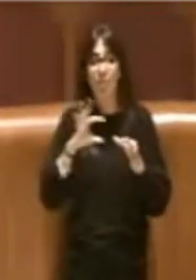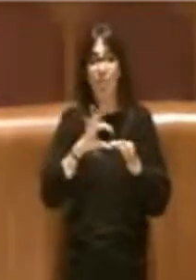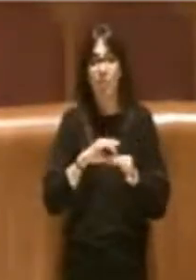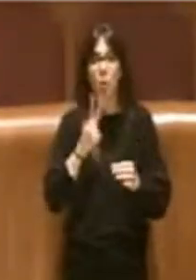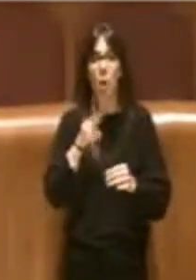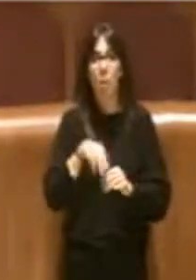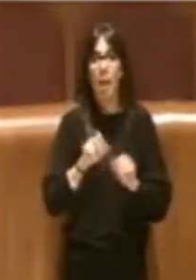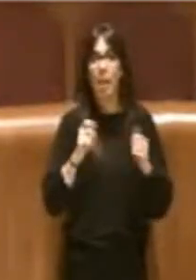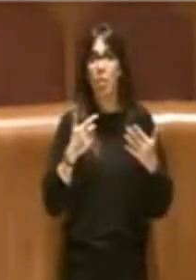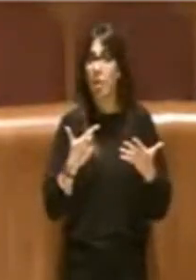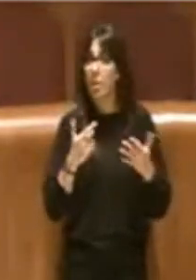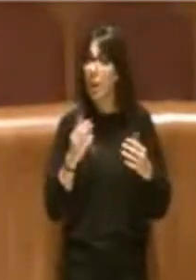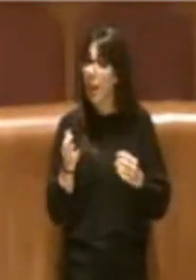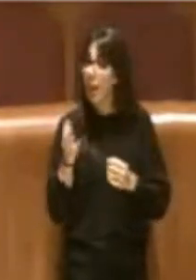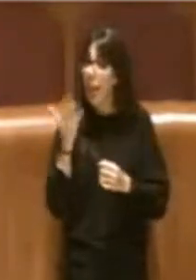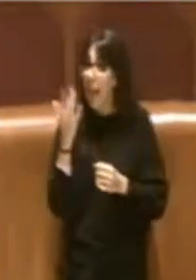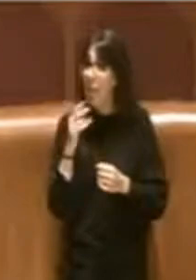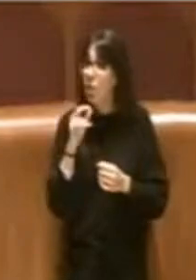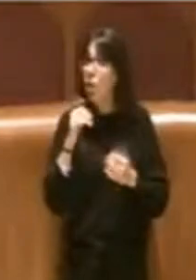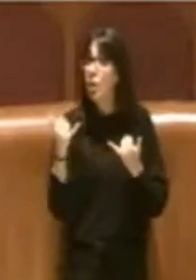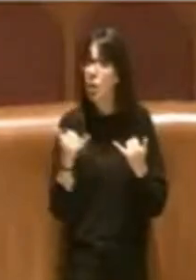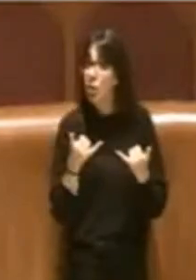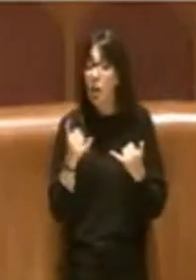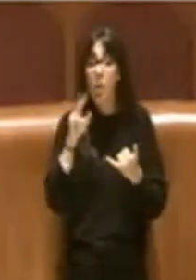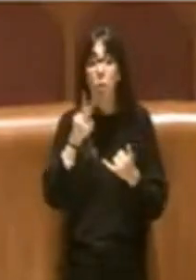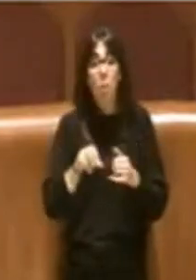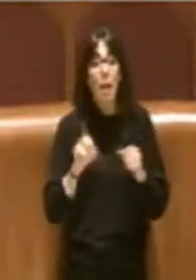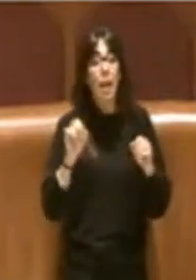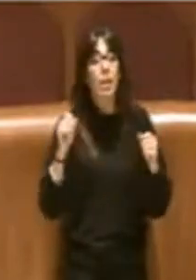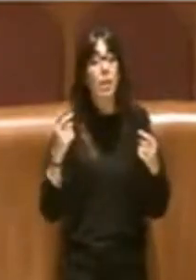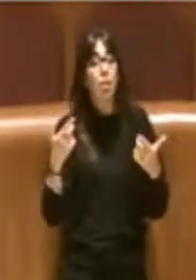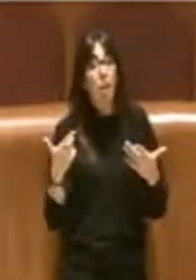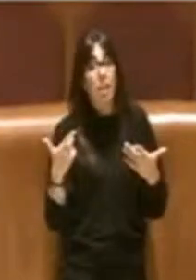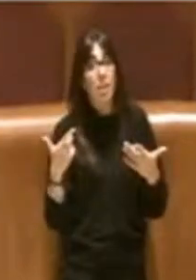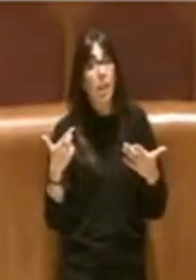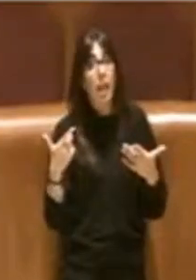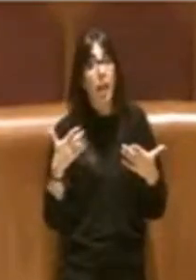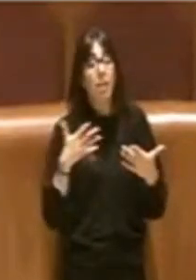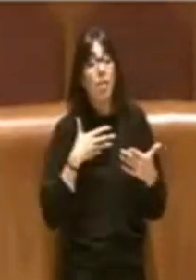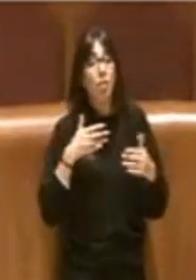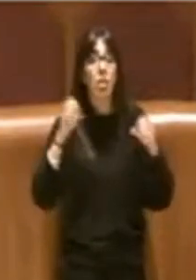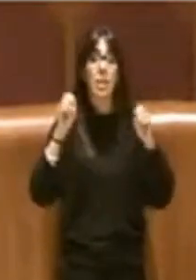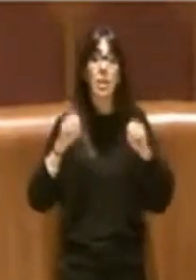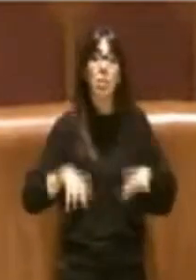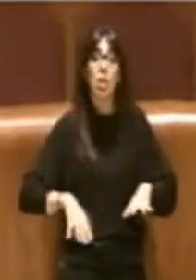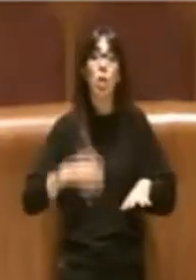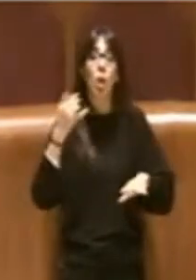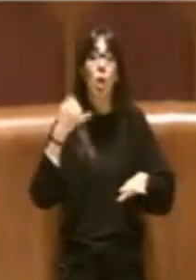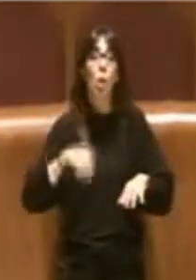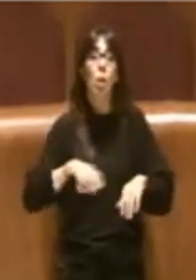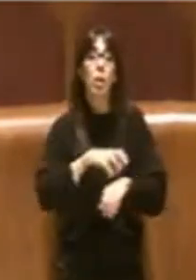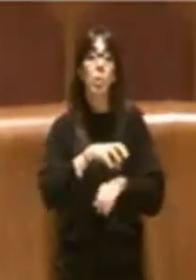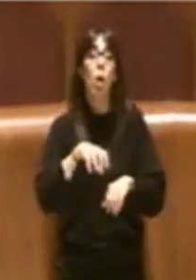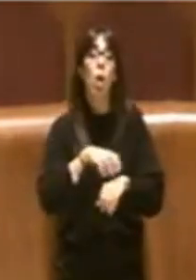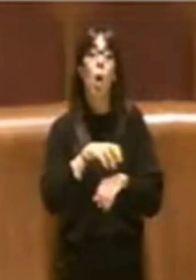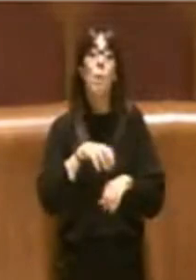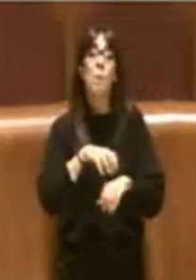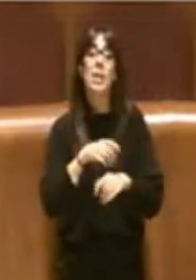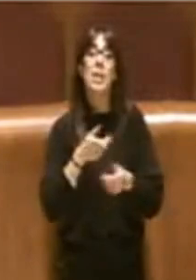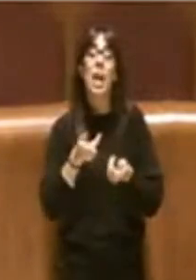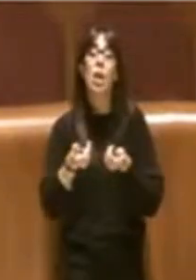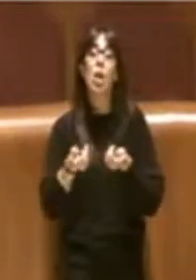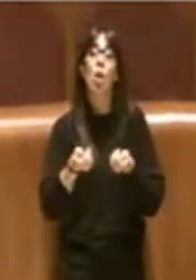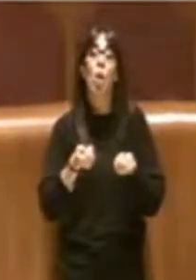casualmente a dicembre del 2017 si dimette l'ultimo commissario governativo nella